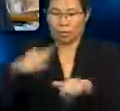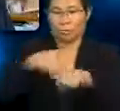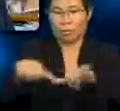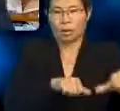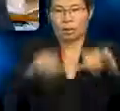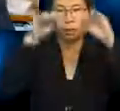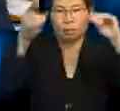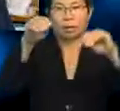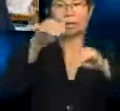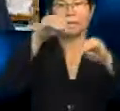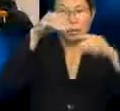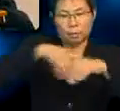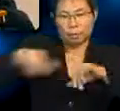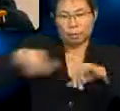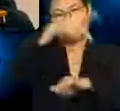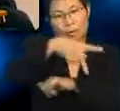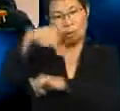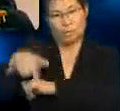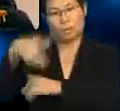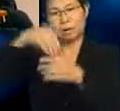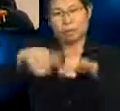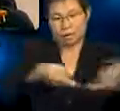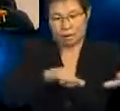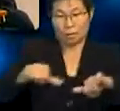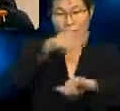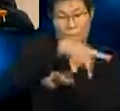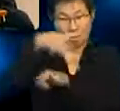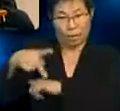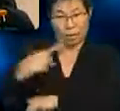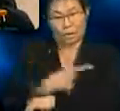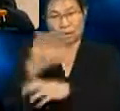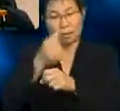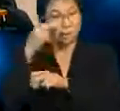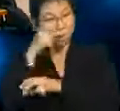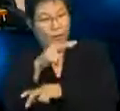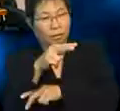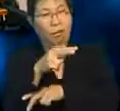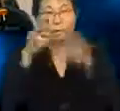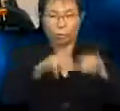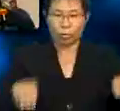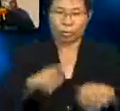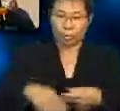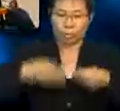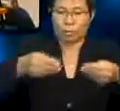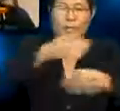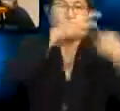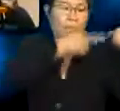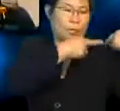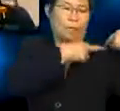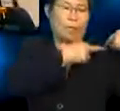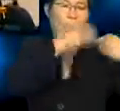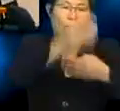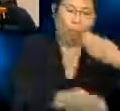pengajaran dan pembelajaran Dalam aktiviti tadi Dapat kita perhatikan bahawa Murid diberi peranan sebagai